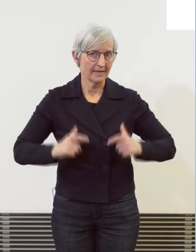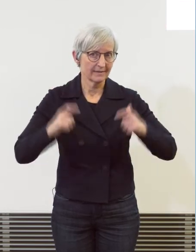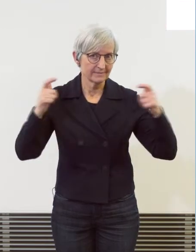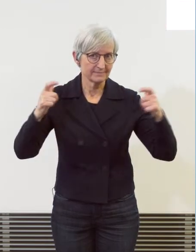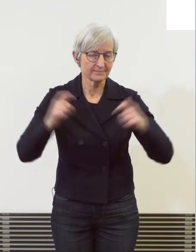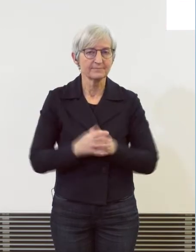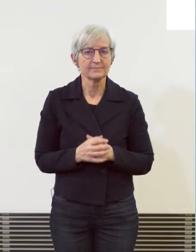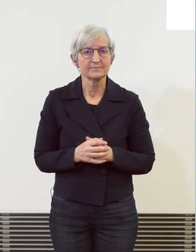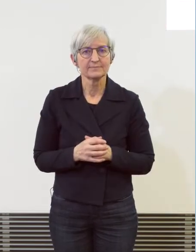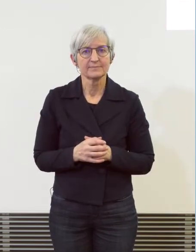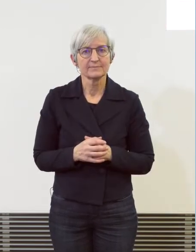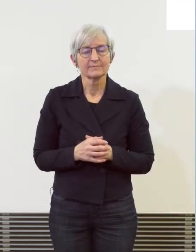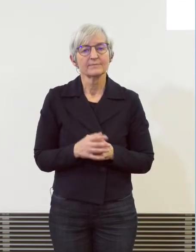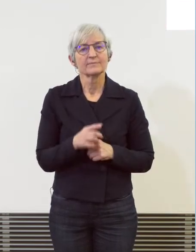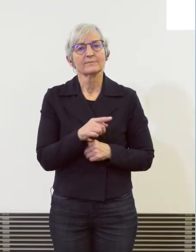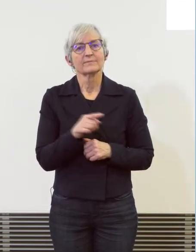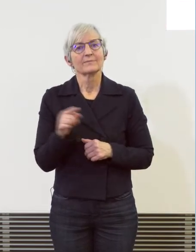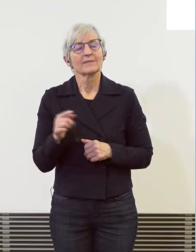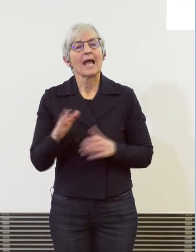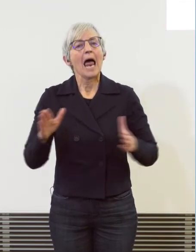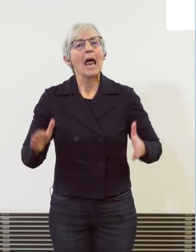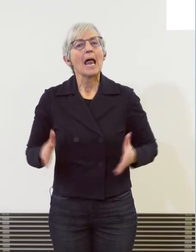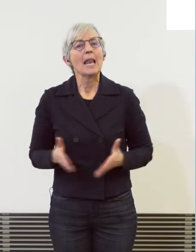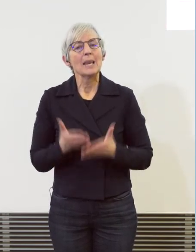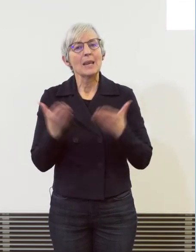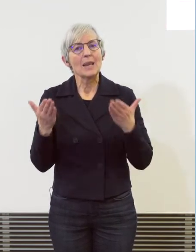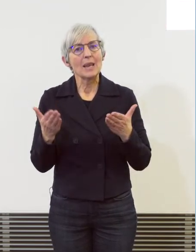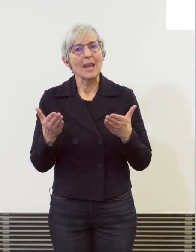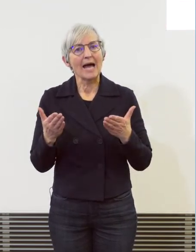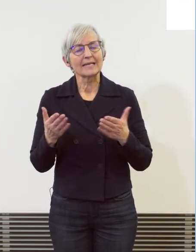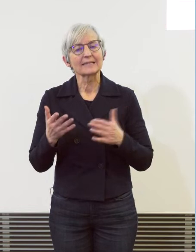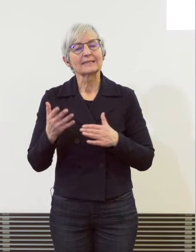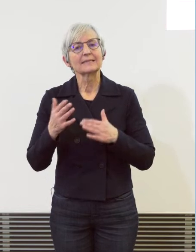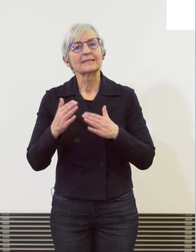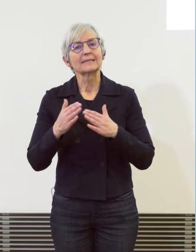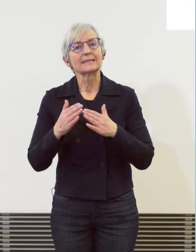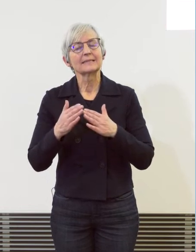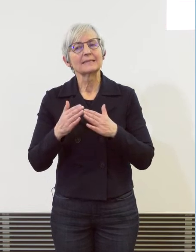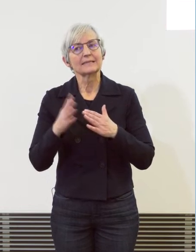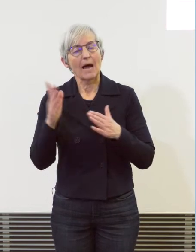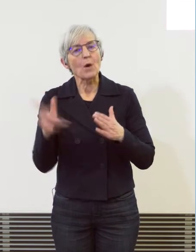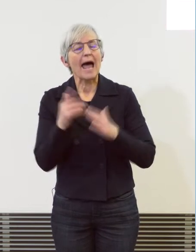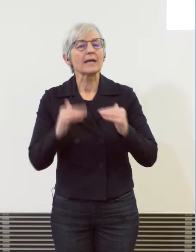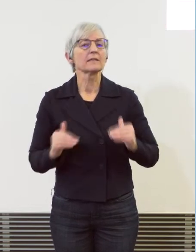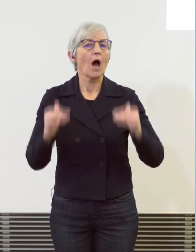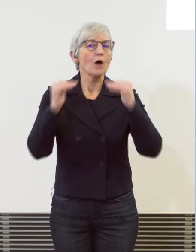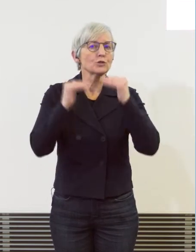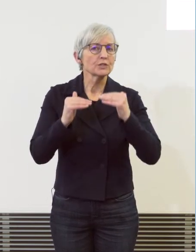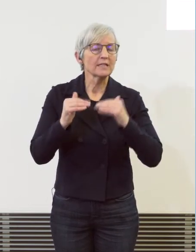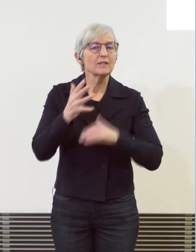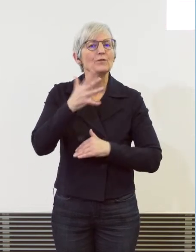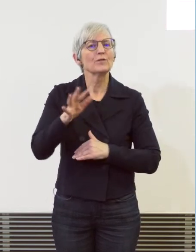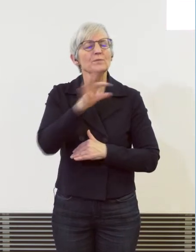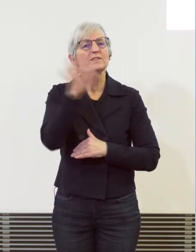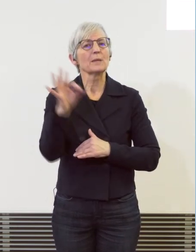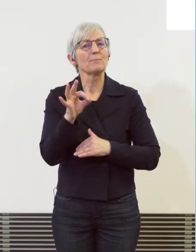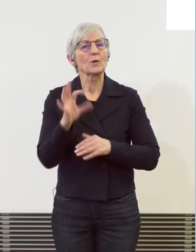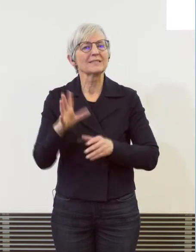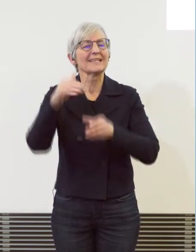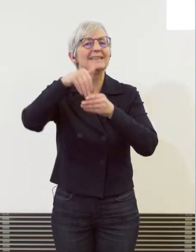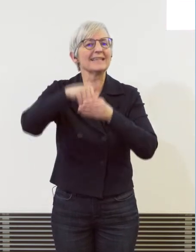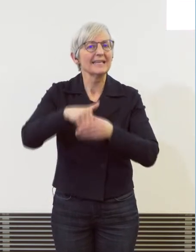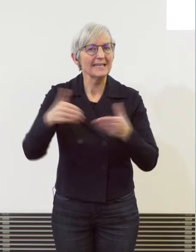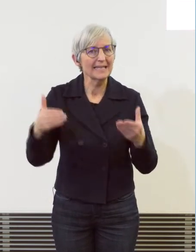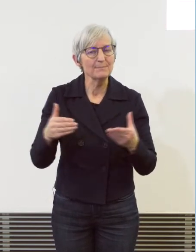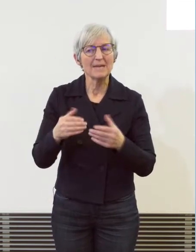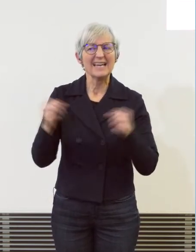leichte Reduktion der Anzahl Gewalt und Drohung gegen Amte von minus 50 V. enthalten, die nach dem